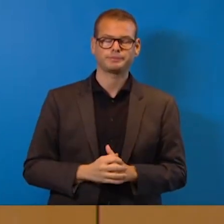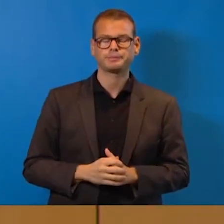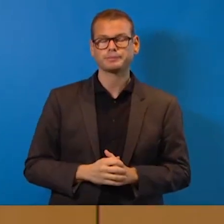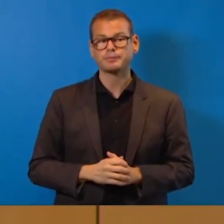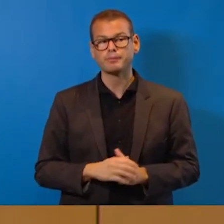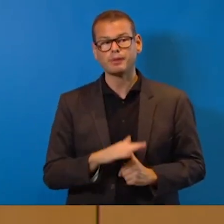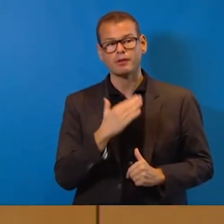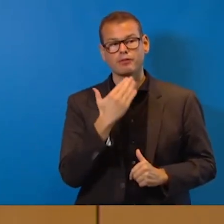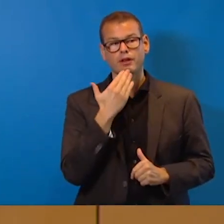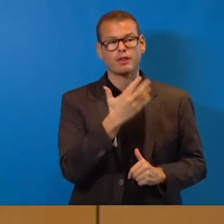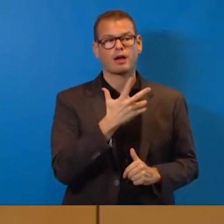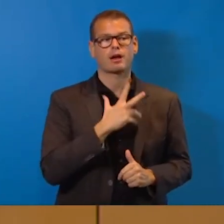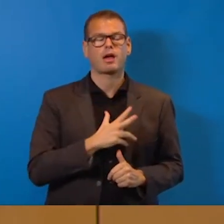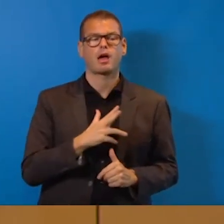Vielen Dank, Herr Rockenbauch. Dank, Rock. Rock. Vielen Dank,